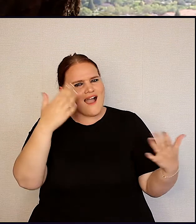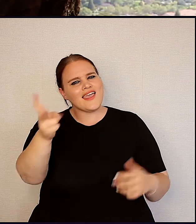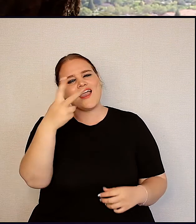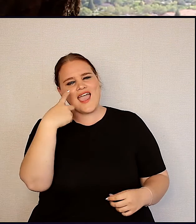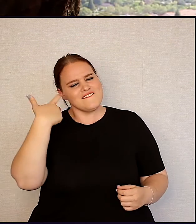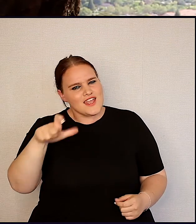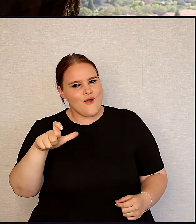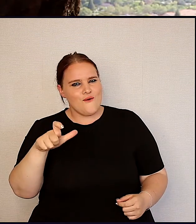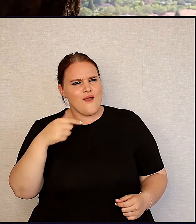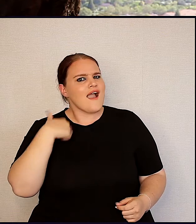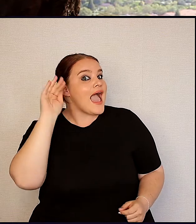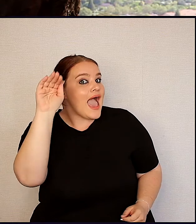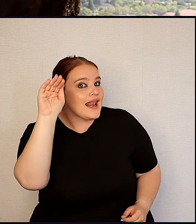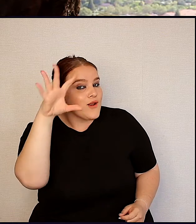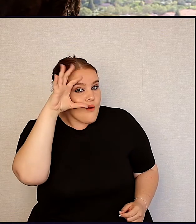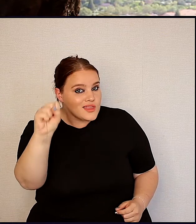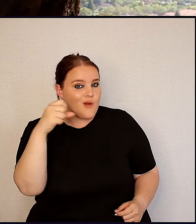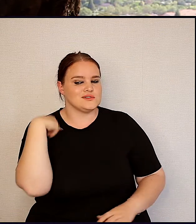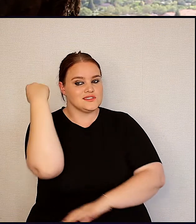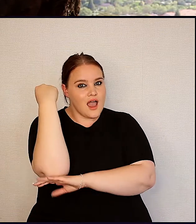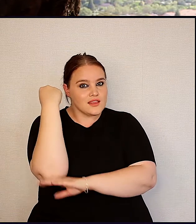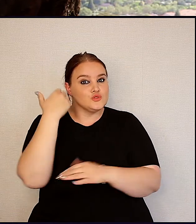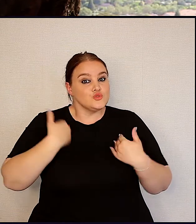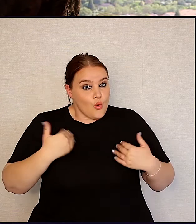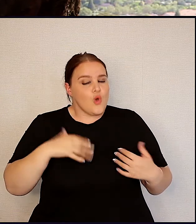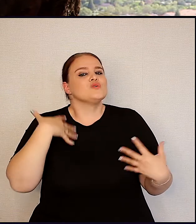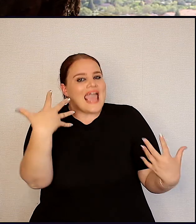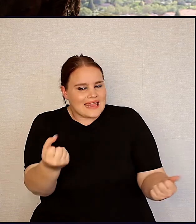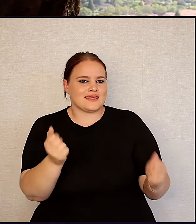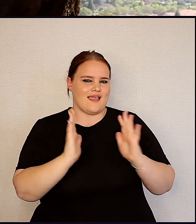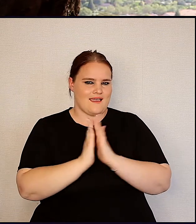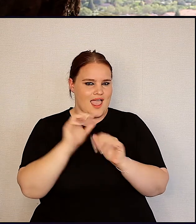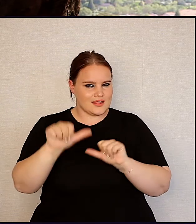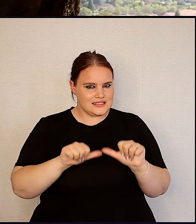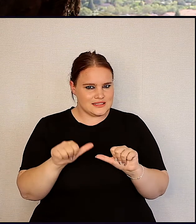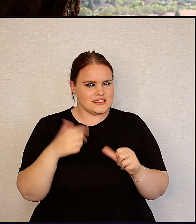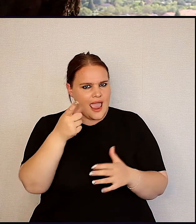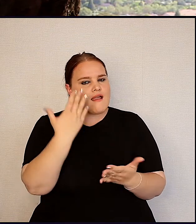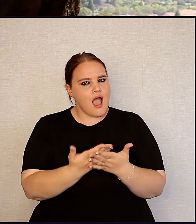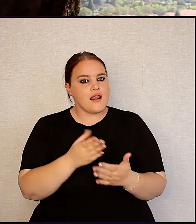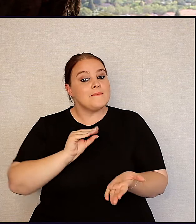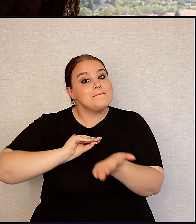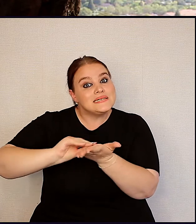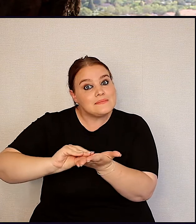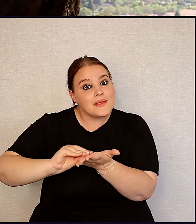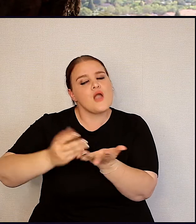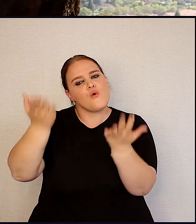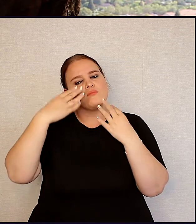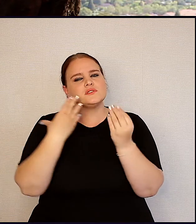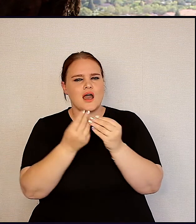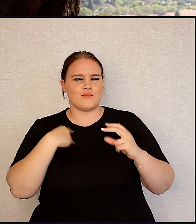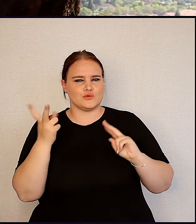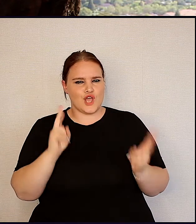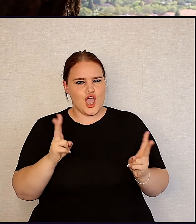Hank het jy ingeskakel het, ek herinner jou som en jy op die rietlijn satyr, onthou sondag, het ons levendige dienste, waar jy moet bespreek, en jy kon